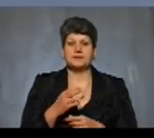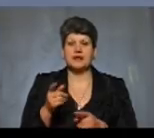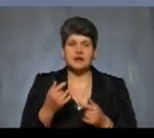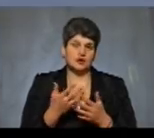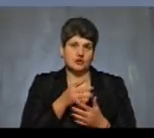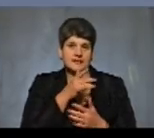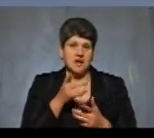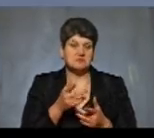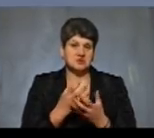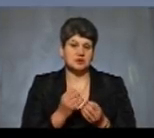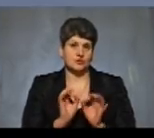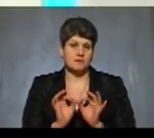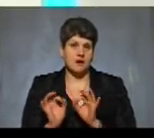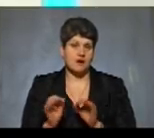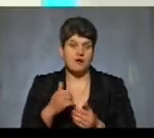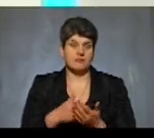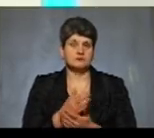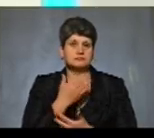дійсний, вони неякісні?